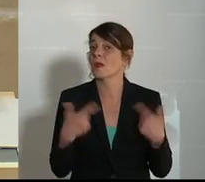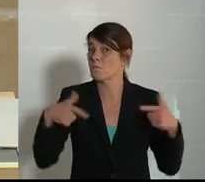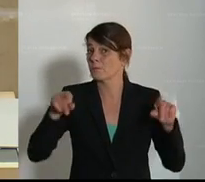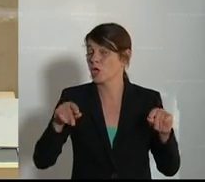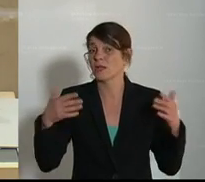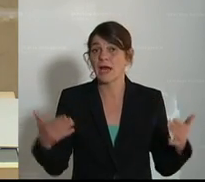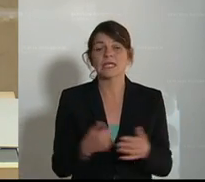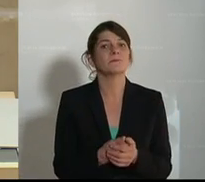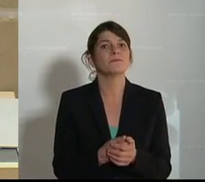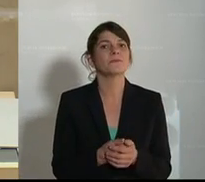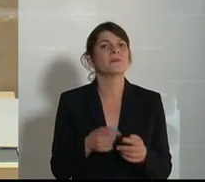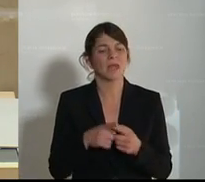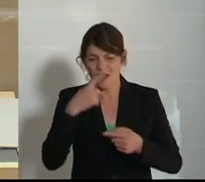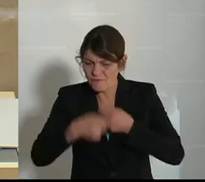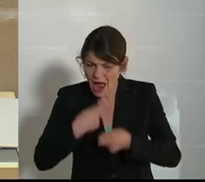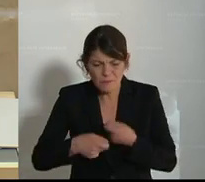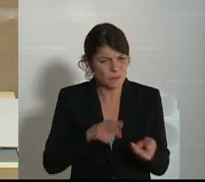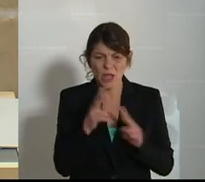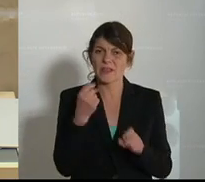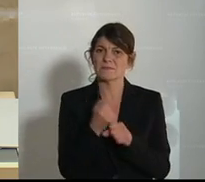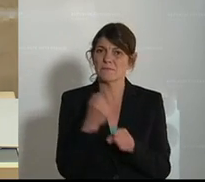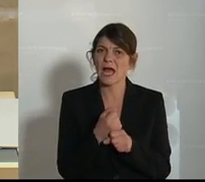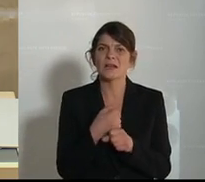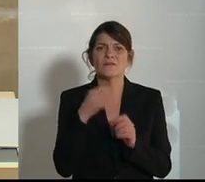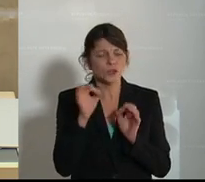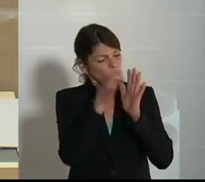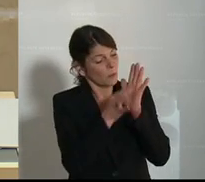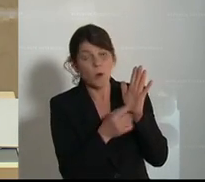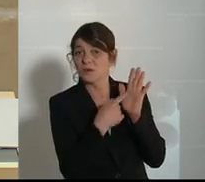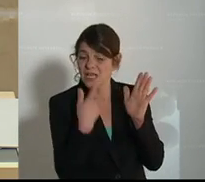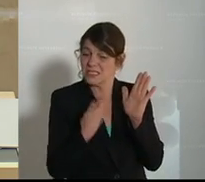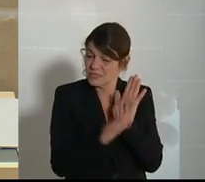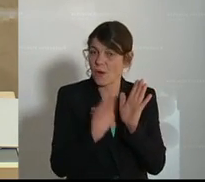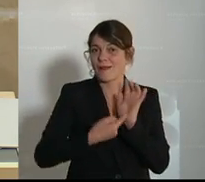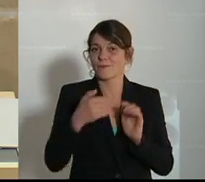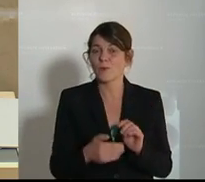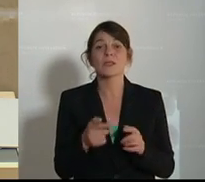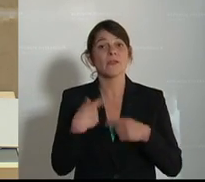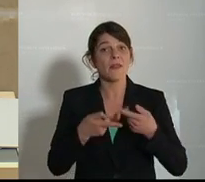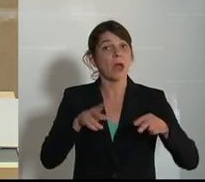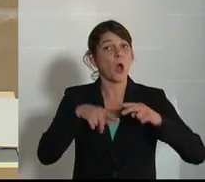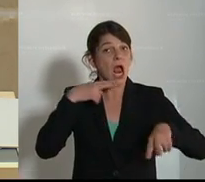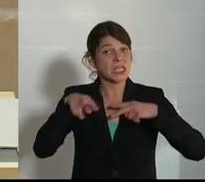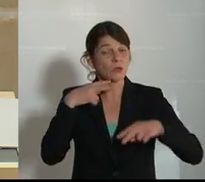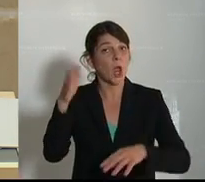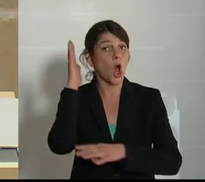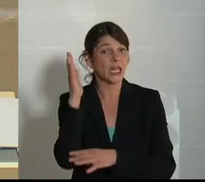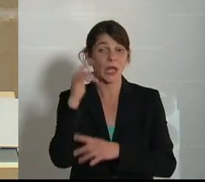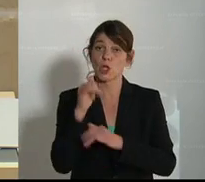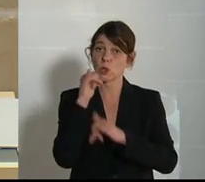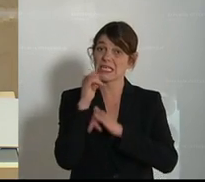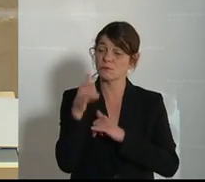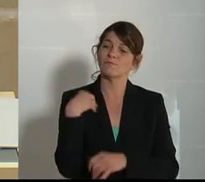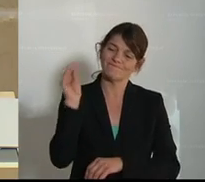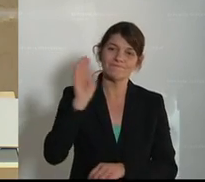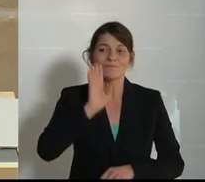heißt, in der Verarbeitung andere Schritte und Parameter zu setzen und letztendlich auch die Gastronomie, die Hotellerie und den Tourismus